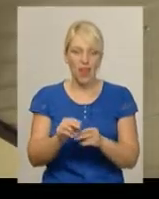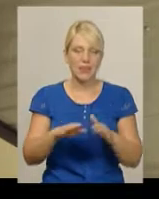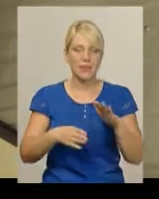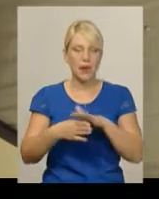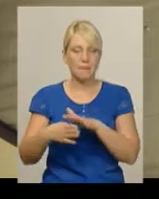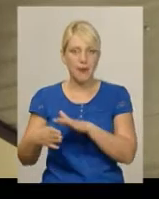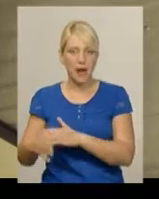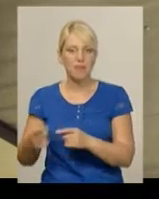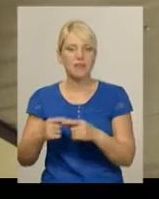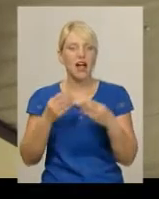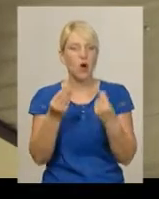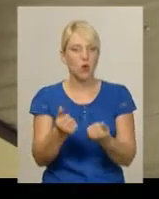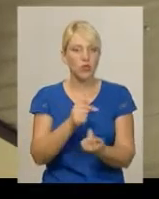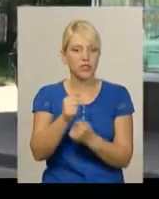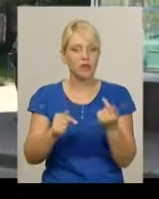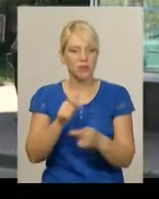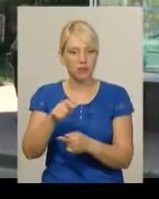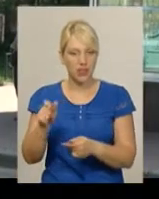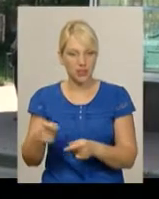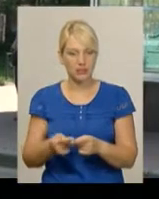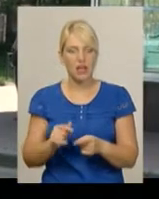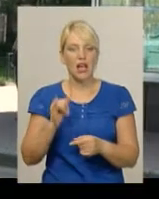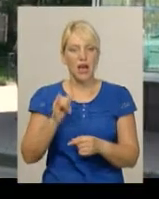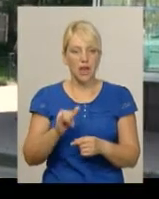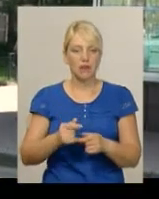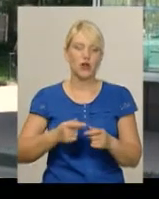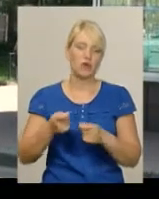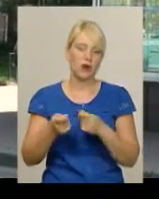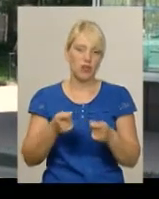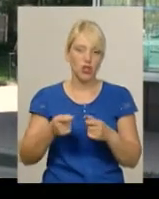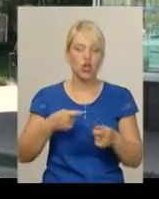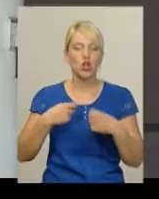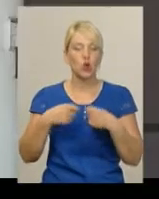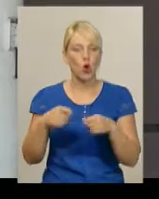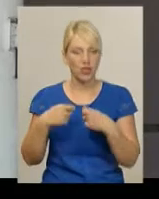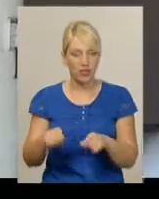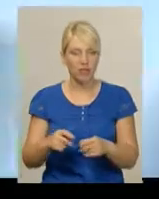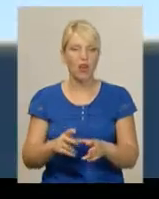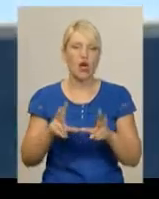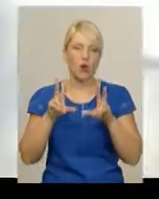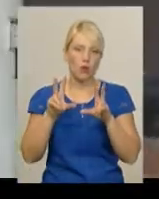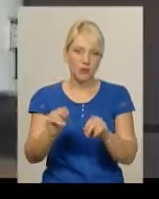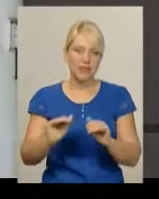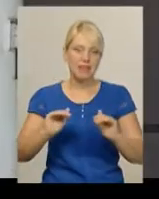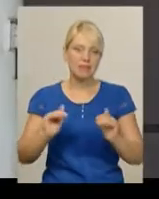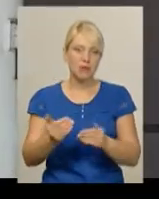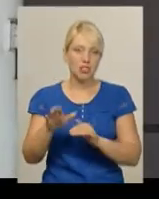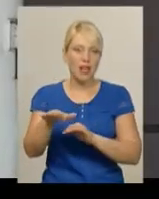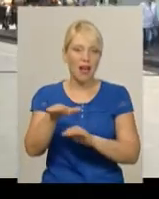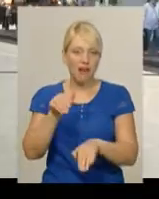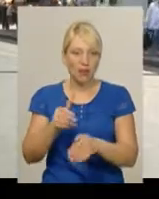підприємців. В управлінні торгівлі бізнесменам за це обіцяють зменшити щорічну плату за розміщення тимчасових споруд на